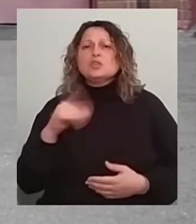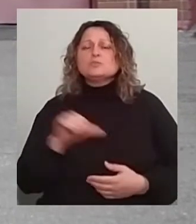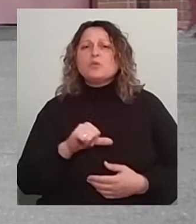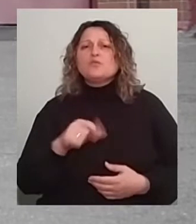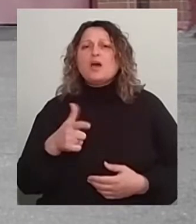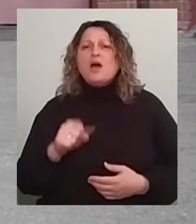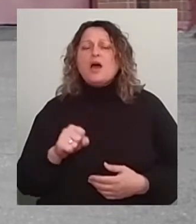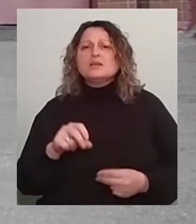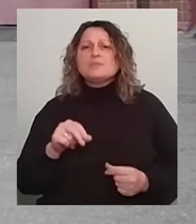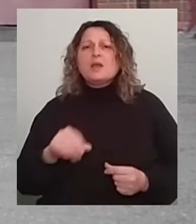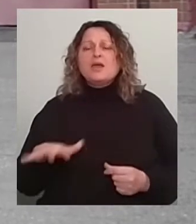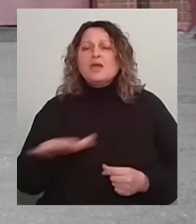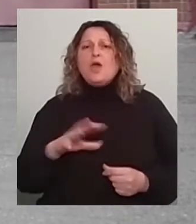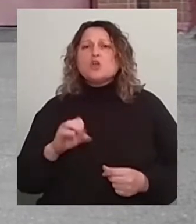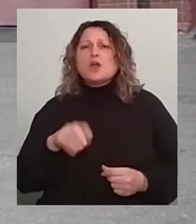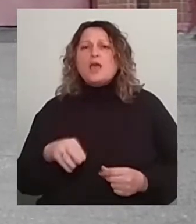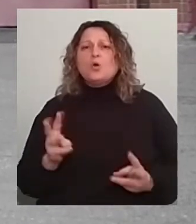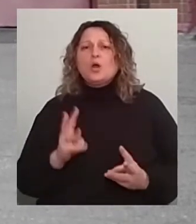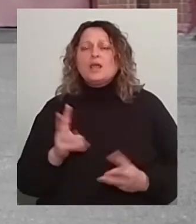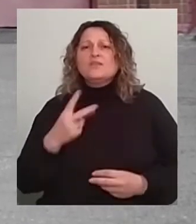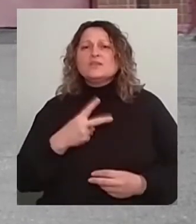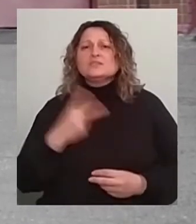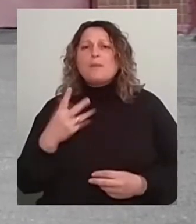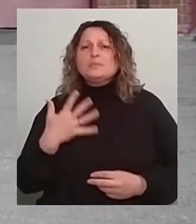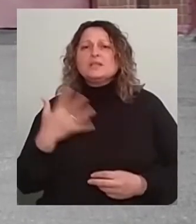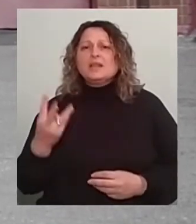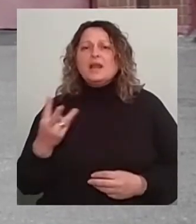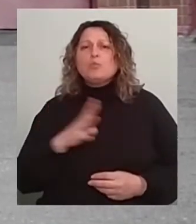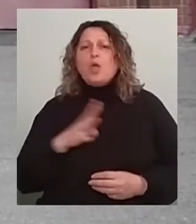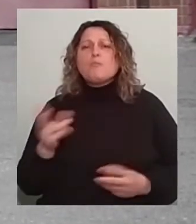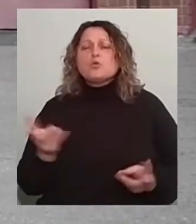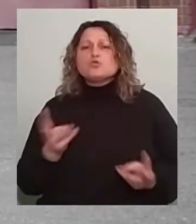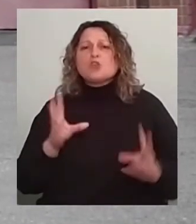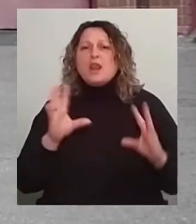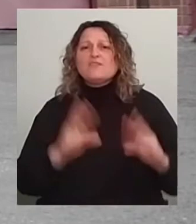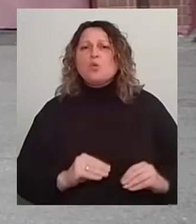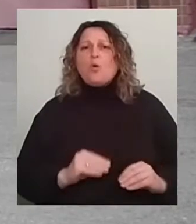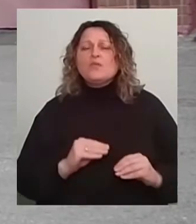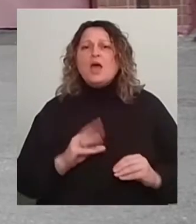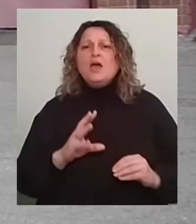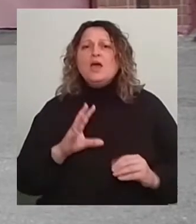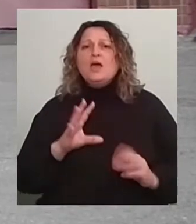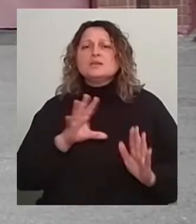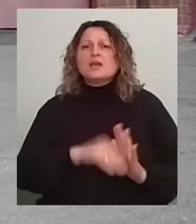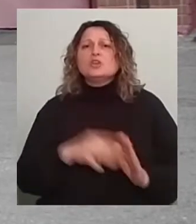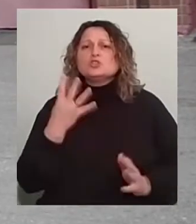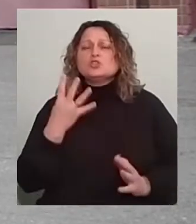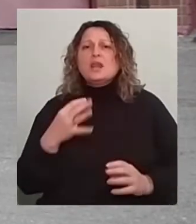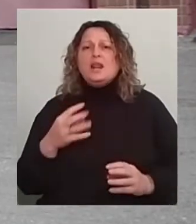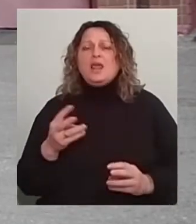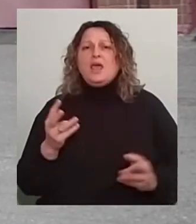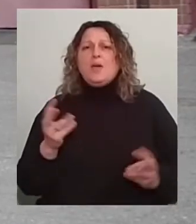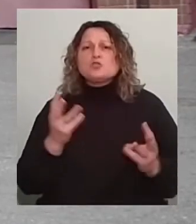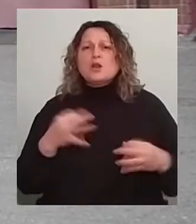22.53 пожежа була ліквідована. До ліквідації залучалось від ДСНС 4,11 техніки та 23